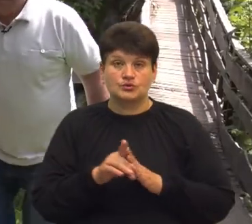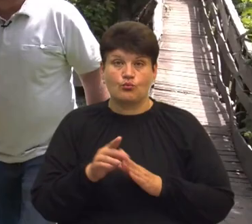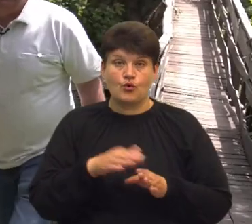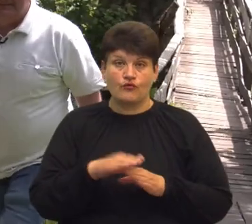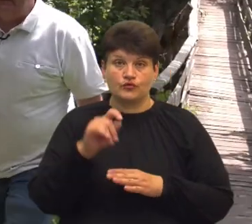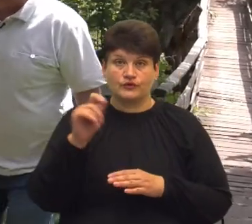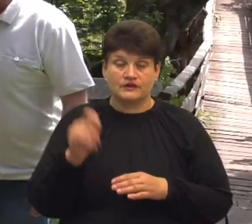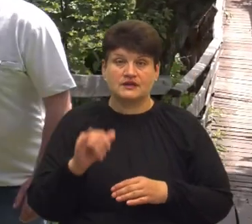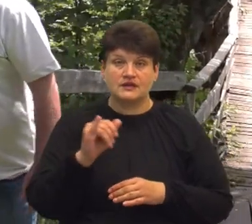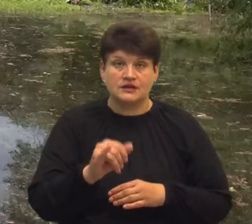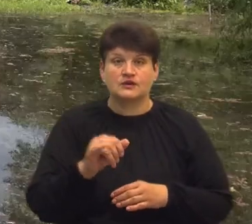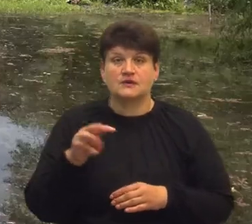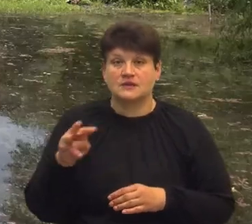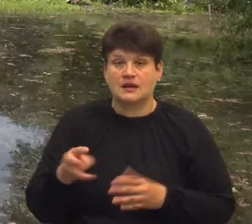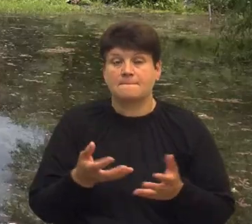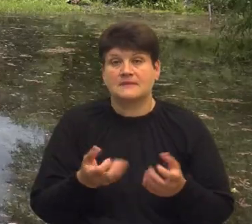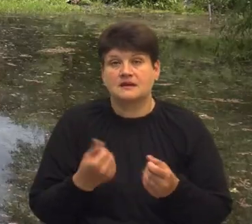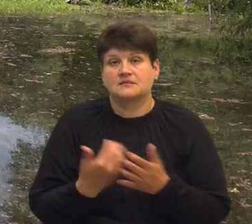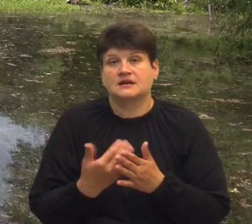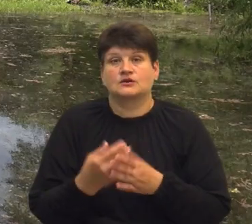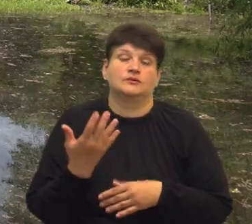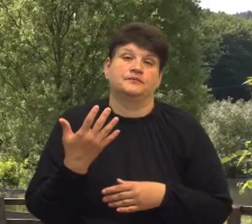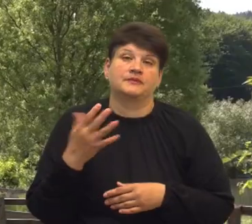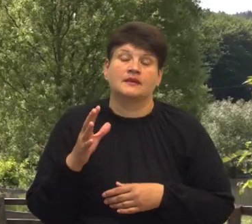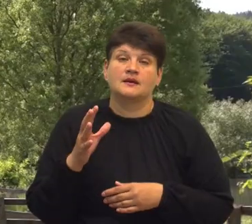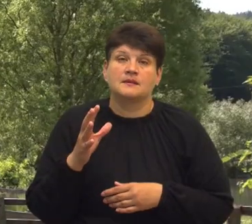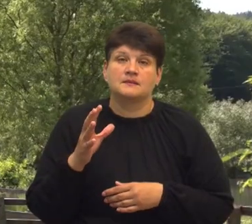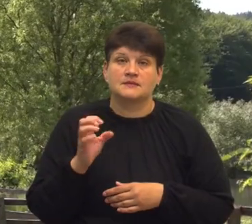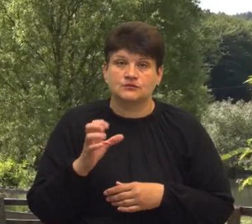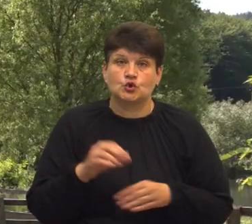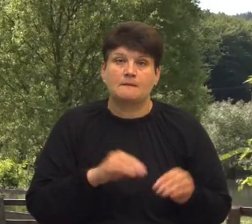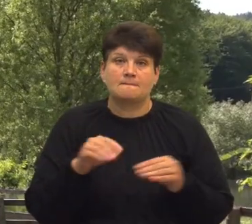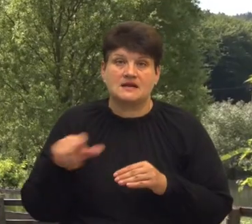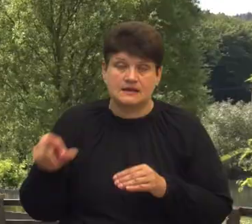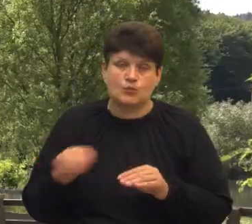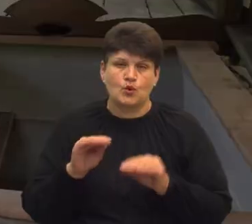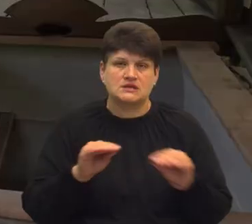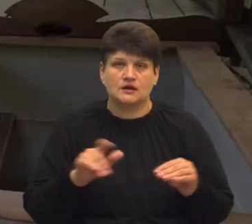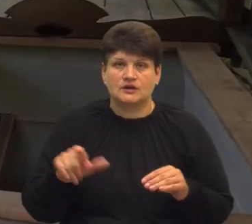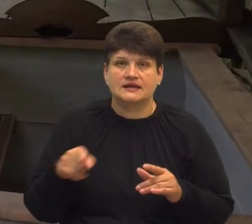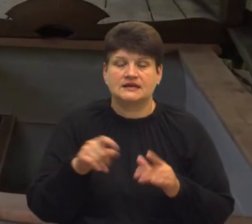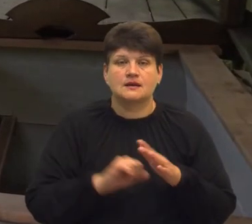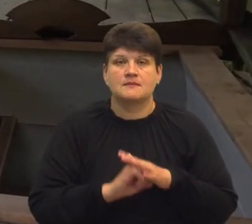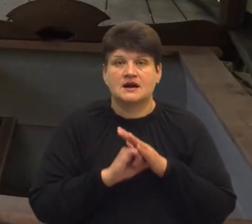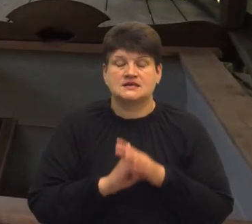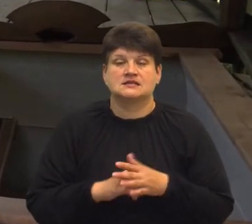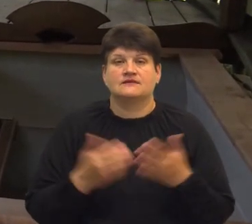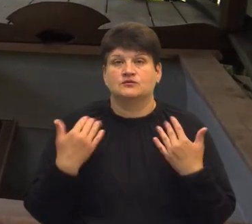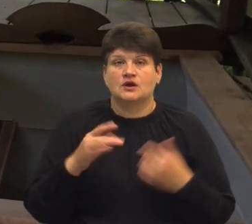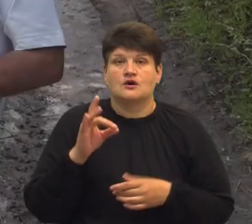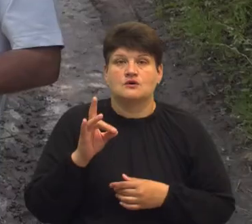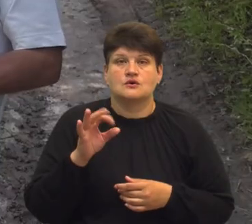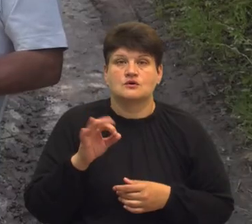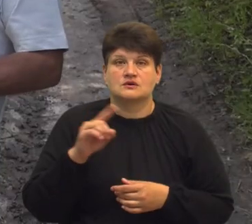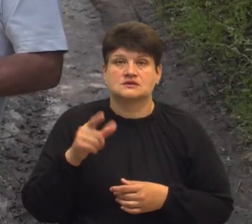Ігор та Марія Лещуки прийняли приблизно пів тисячі переселенців. Подружжя поселяли людей на їхній базі відпочинку в розгадові, розповідає